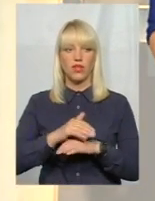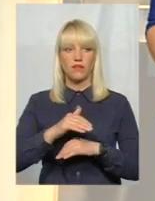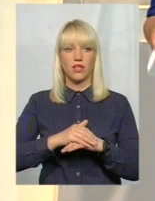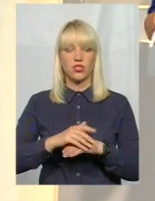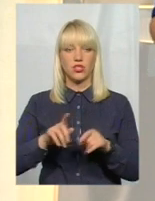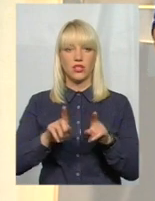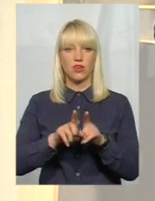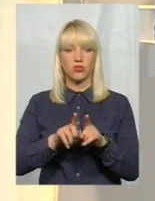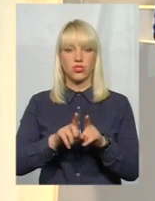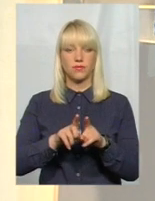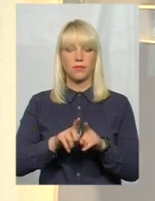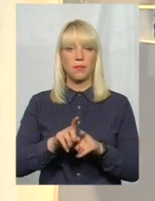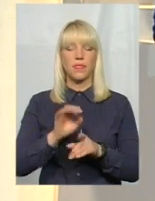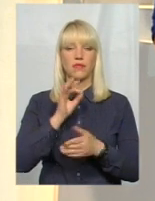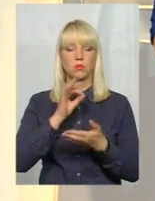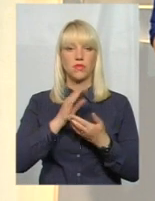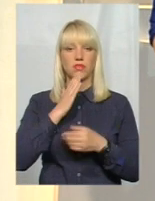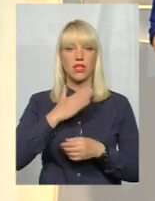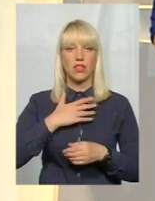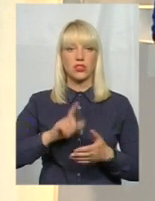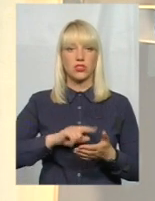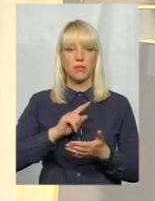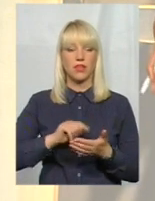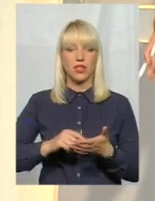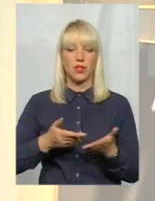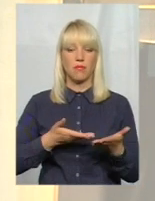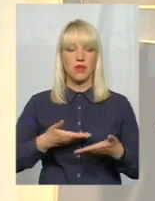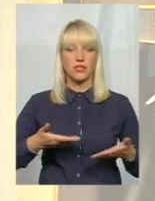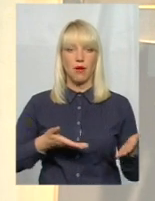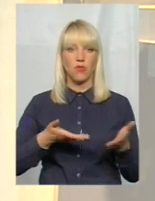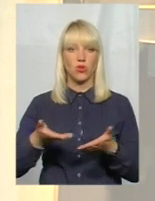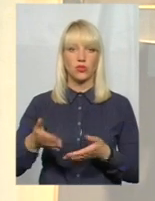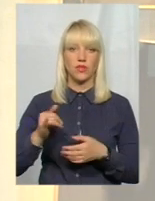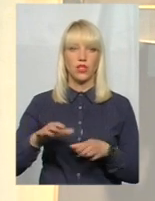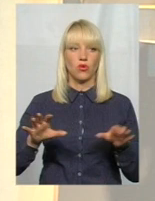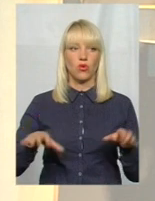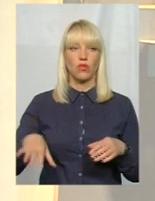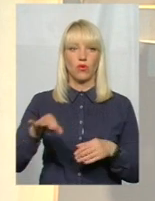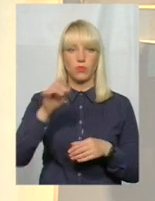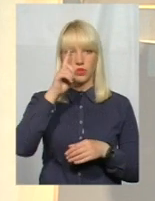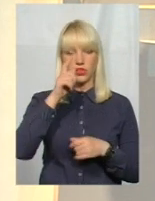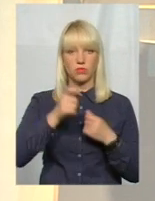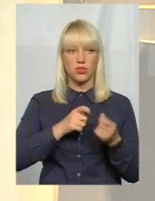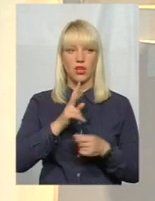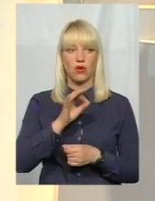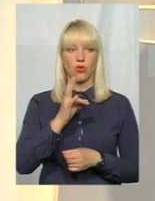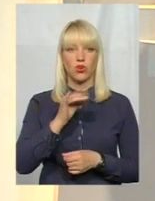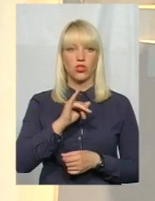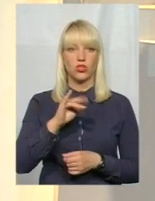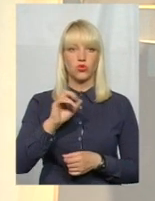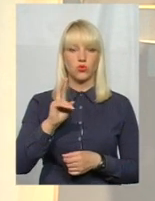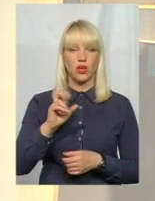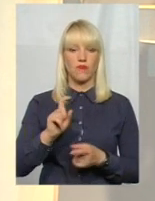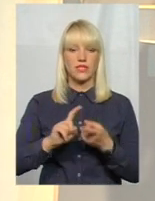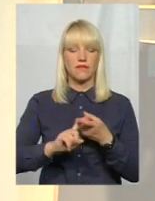Також відповісти на наші питання ми запрошували і голову облдержадміністрації Олександра Корнійчука, але